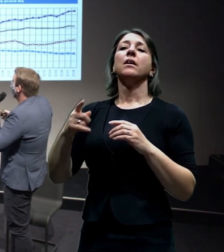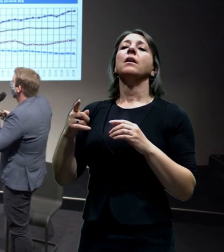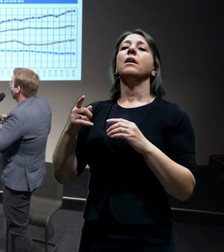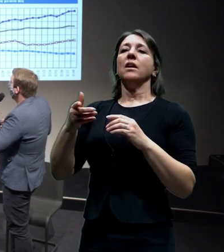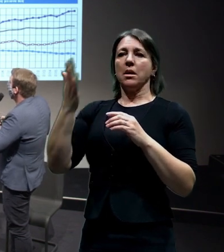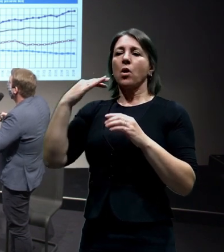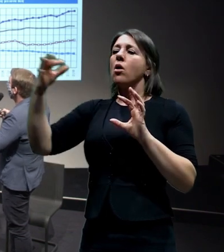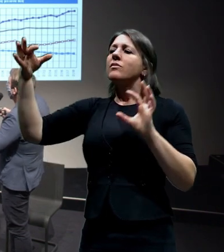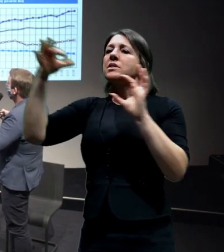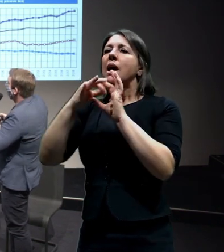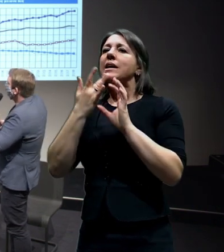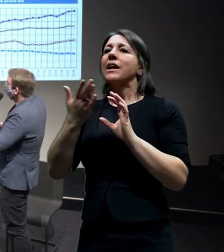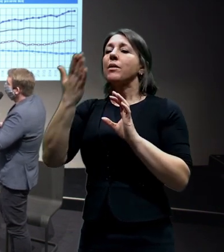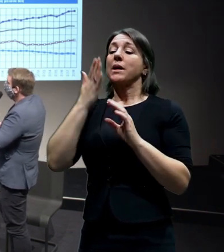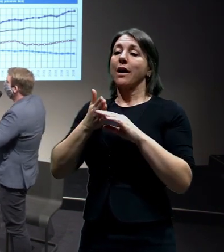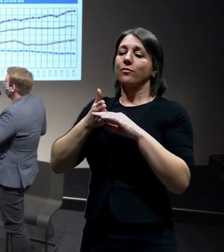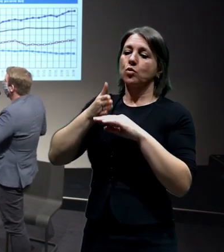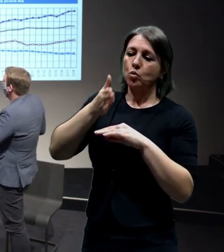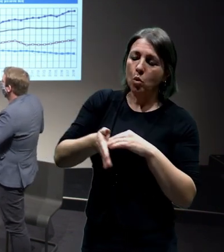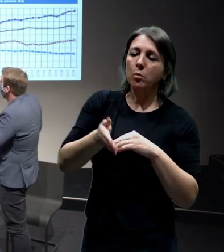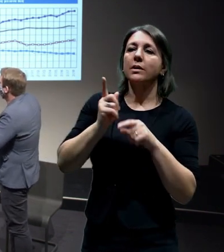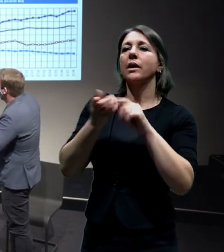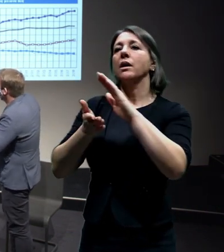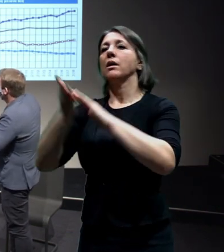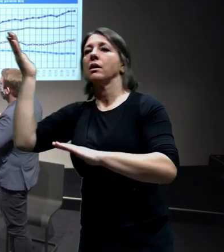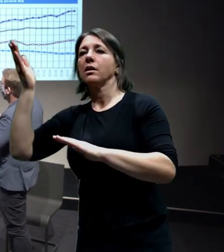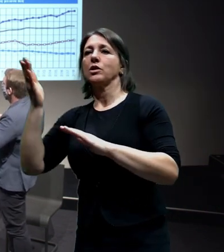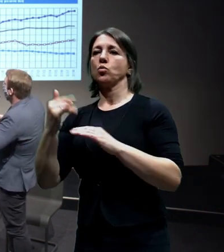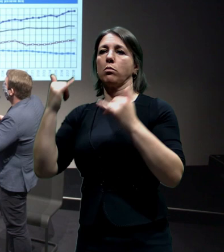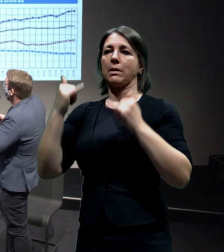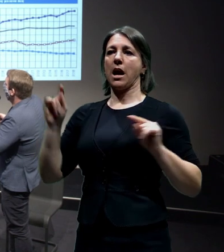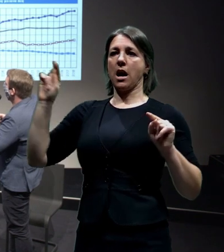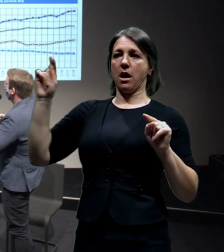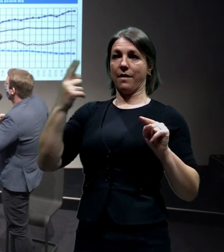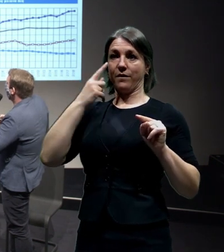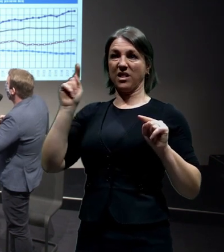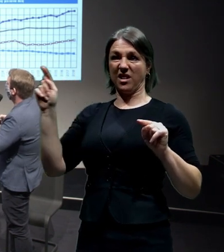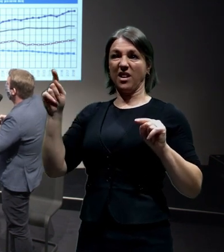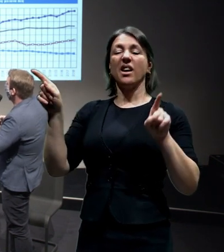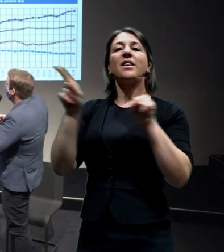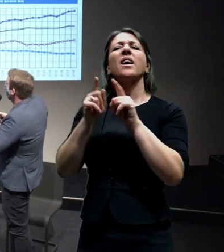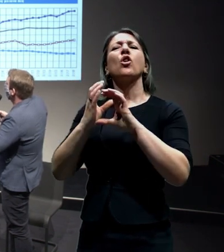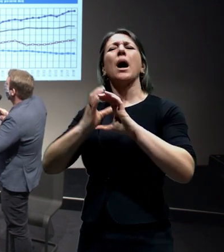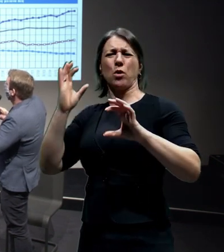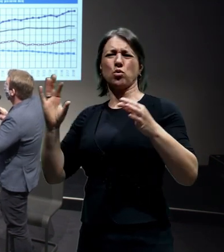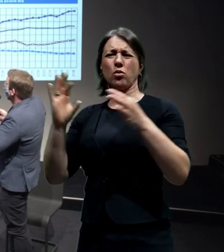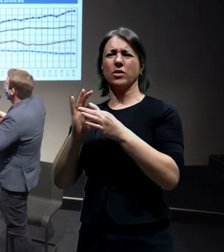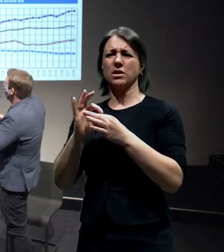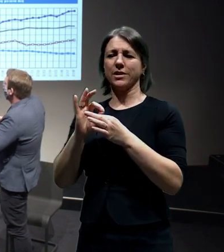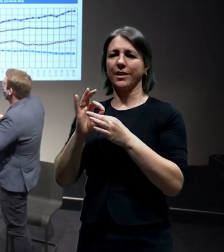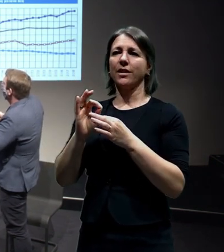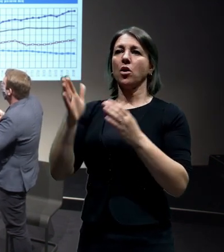vztahy mezi vstupnými a výstupními body Prahy zležitosti té těžké nákladní dopravy a vidíte vlastně ty